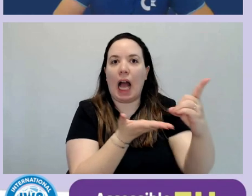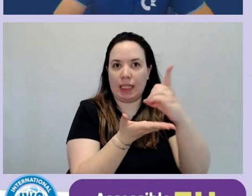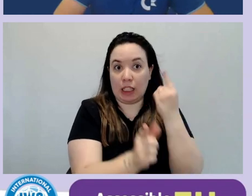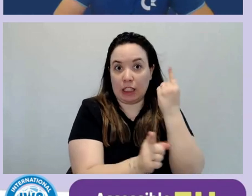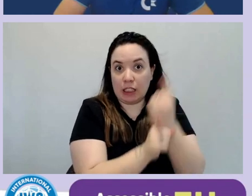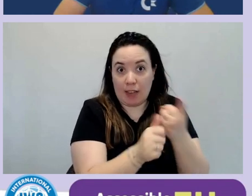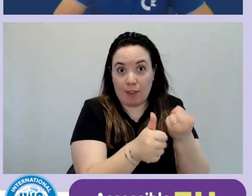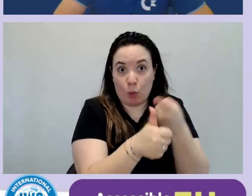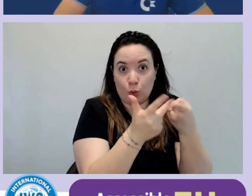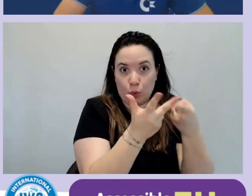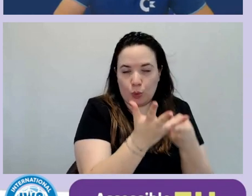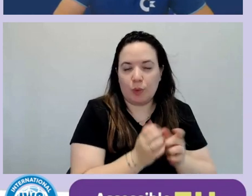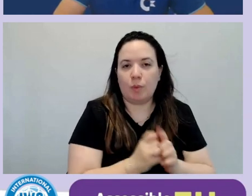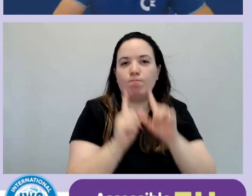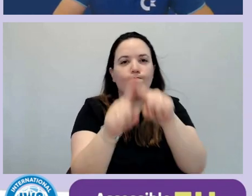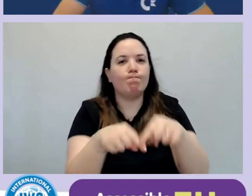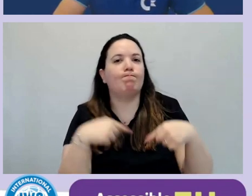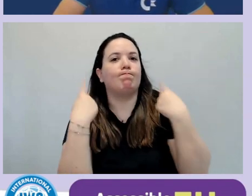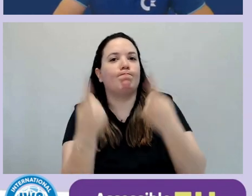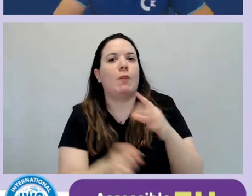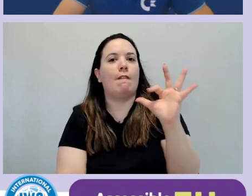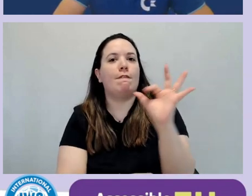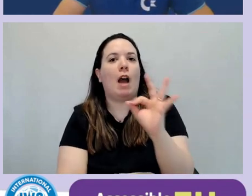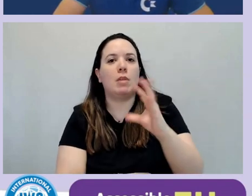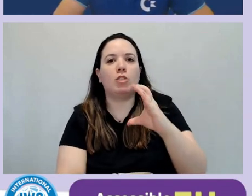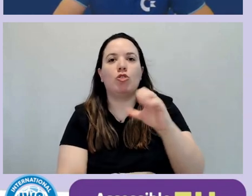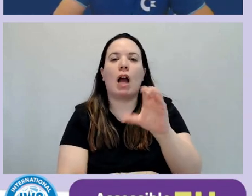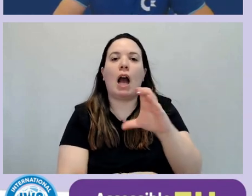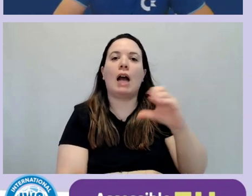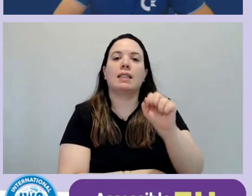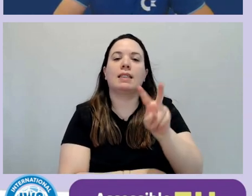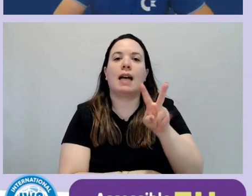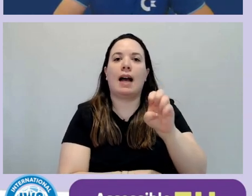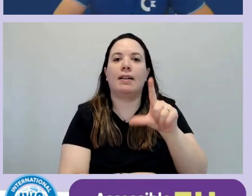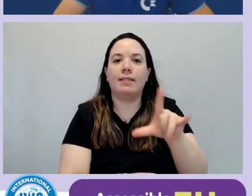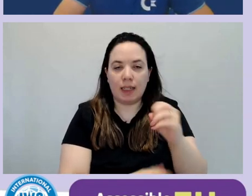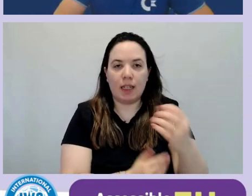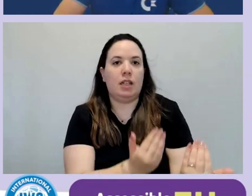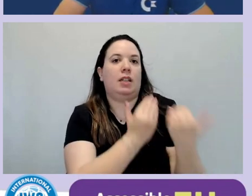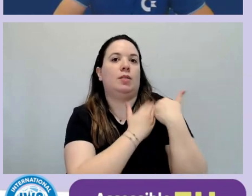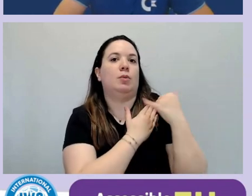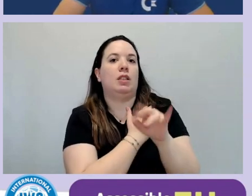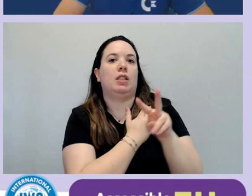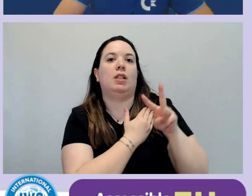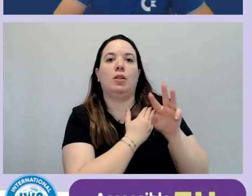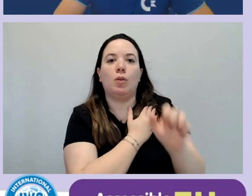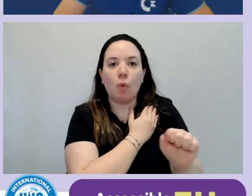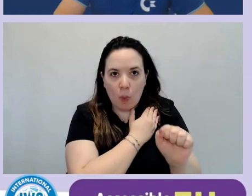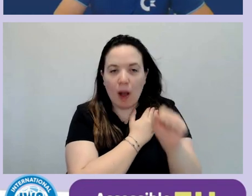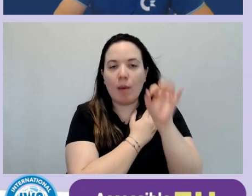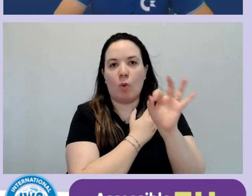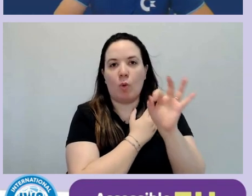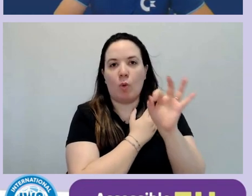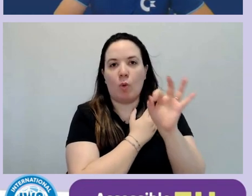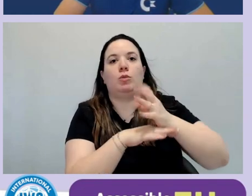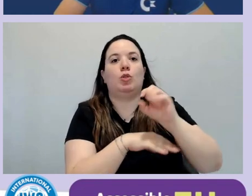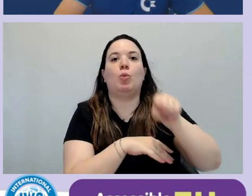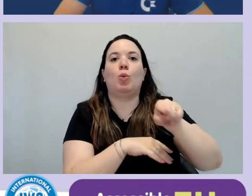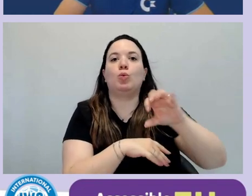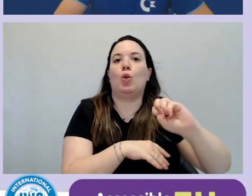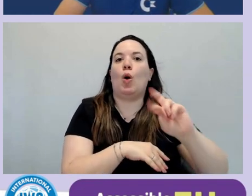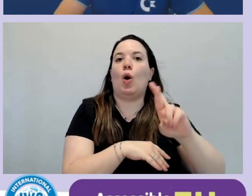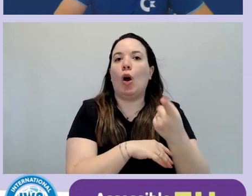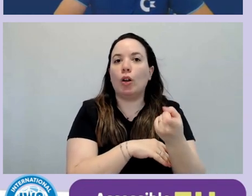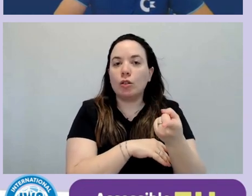seguirà Fabrizio Caccavello, che è responsabile per IWA di webaccessibile.org, che vi parlerà invece delle competenze